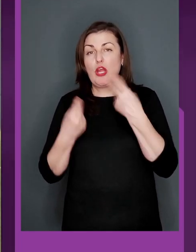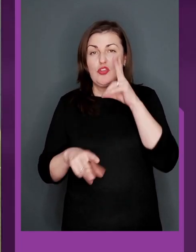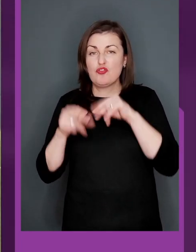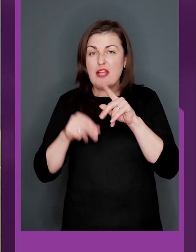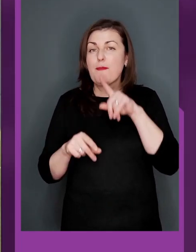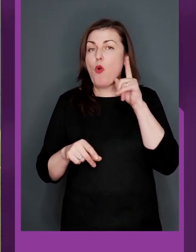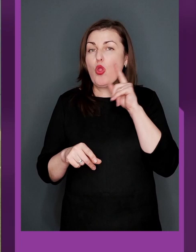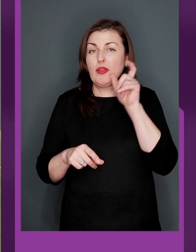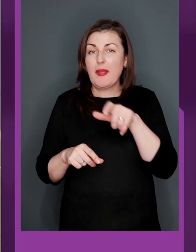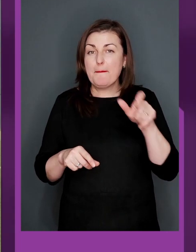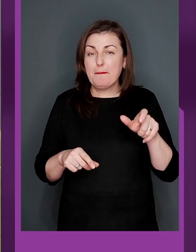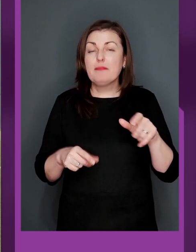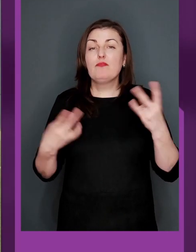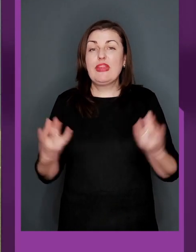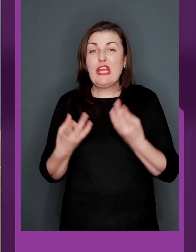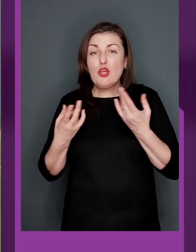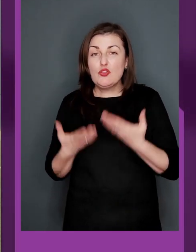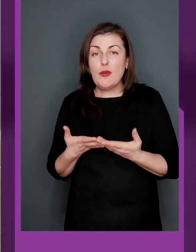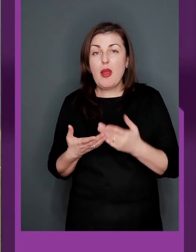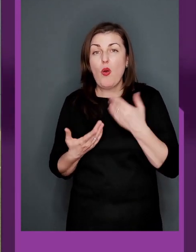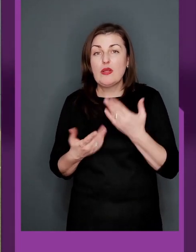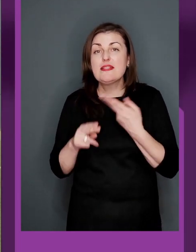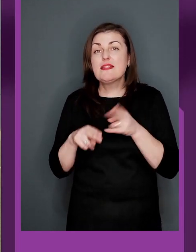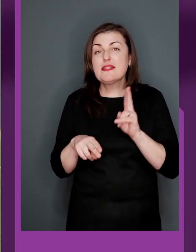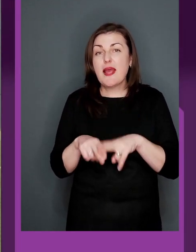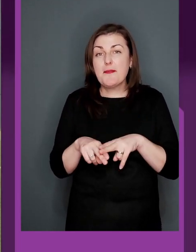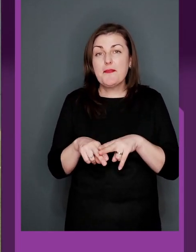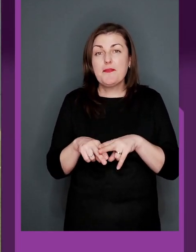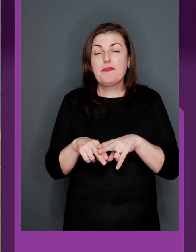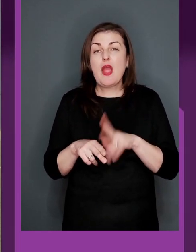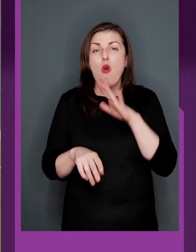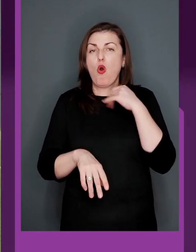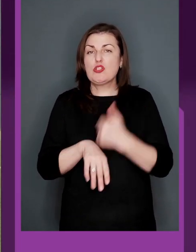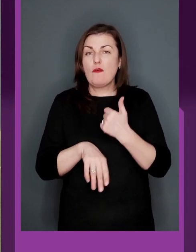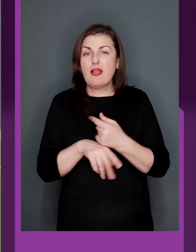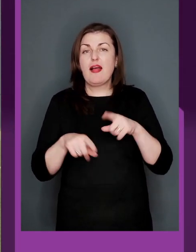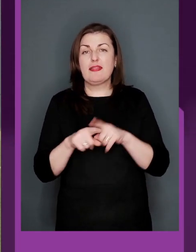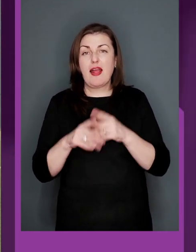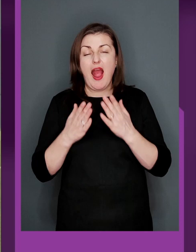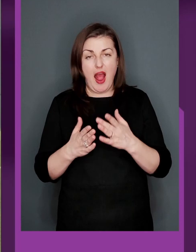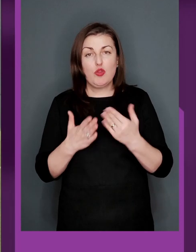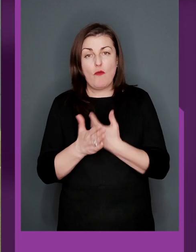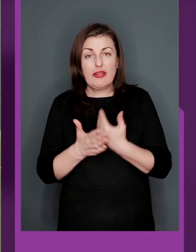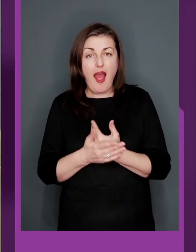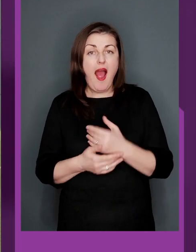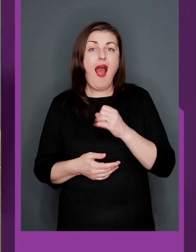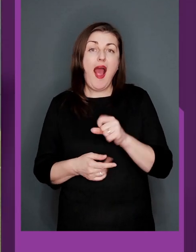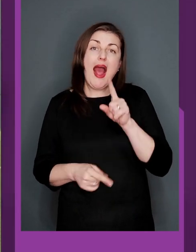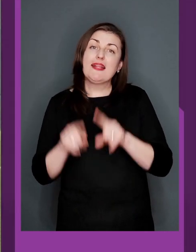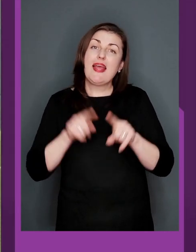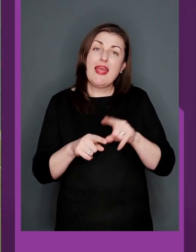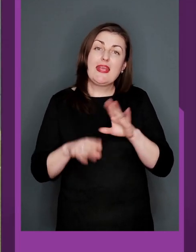діється шанс молодим, діючим. Ось це основна така заміна. А